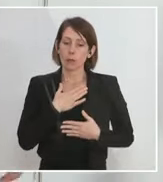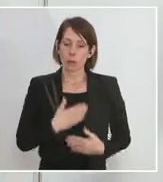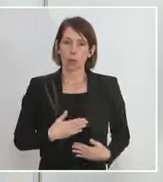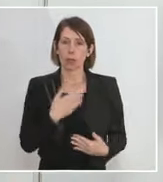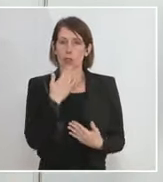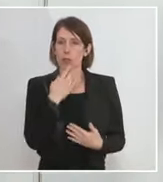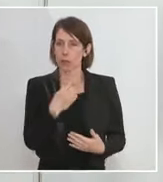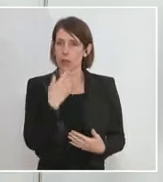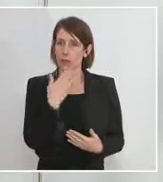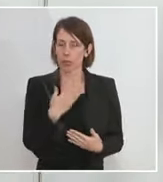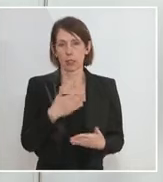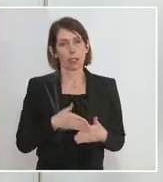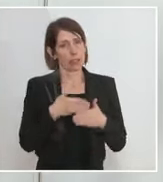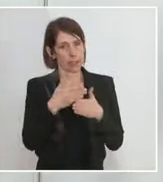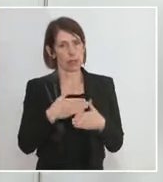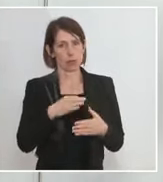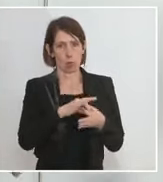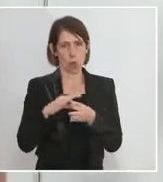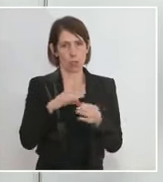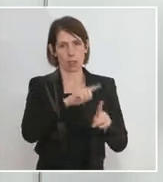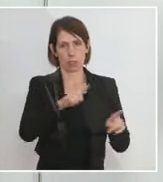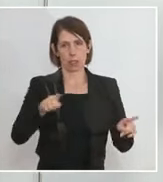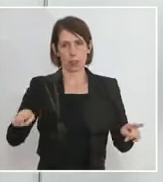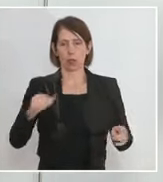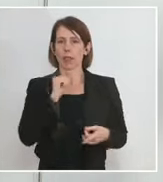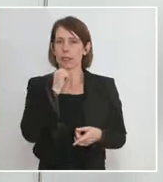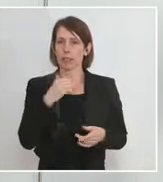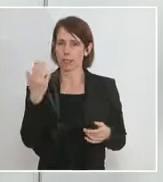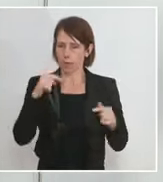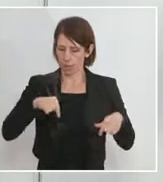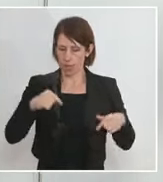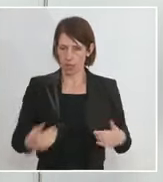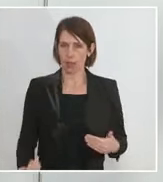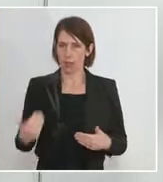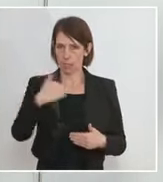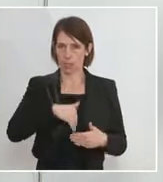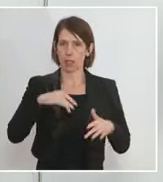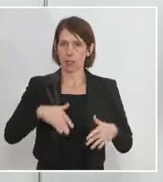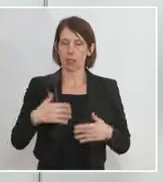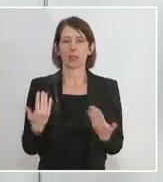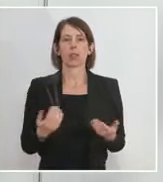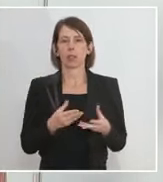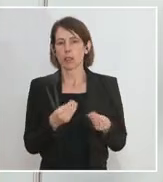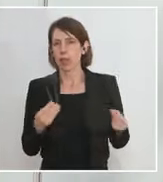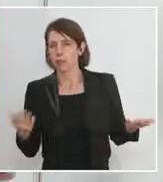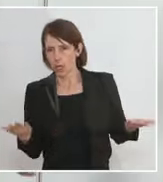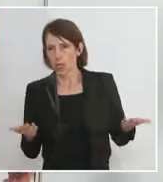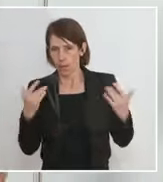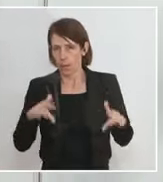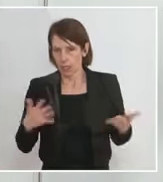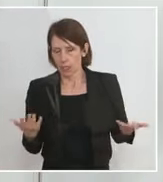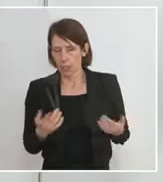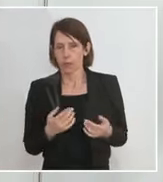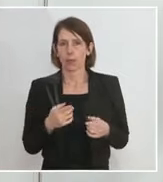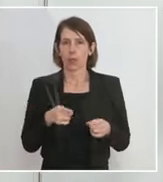an die österreichischen Hilfsorganisationen, die wir ja gestern auch alle zu Gast haben durften oder zumindest einen größeren Teil davon, weil